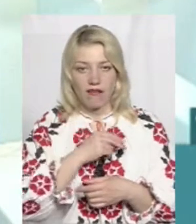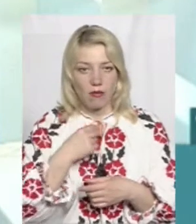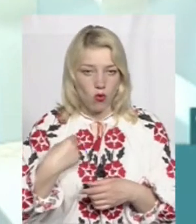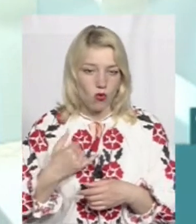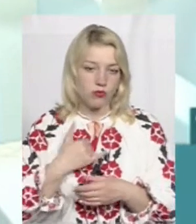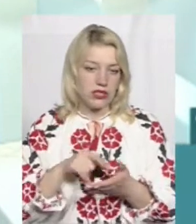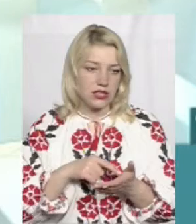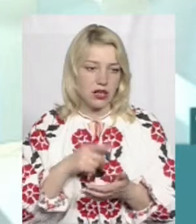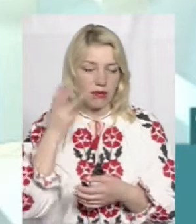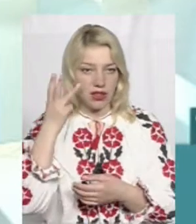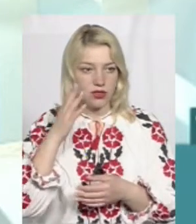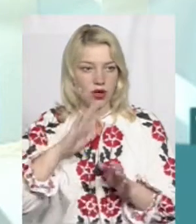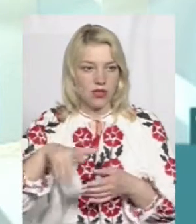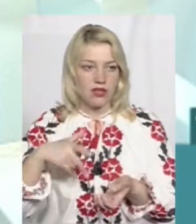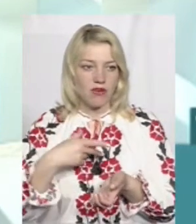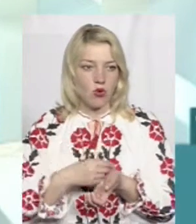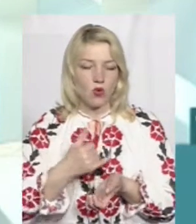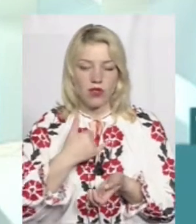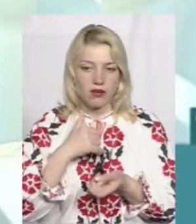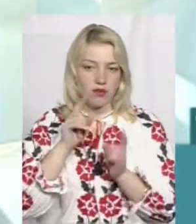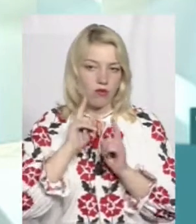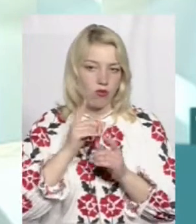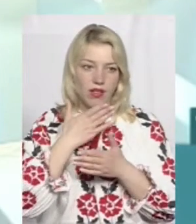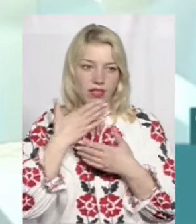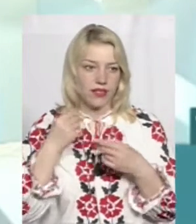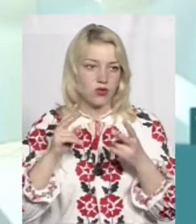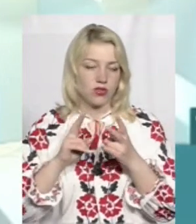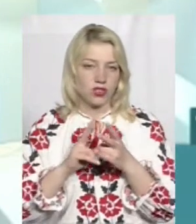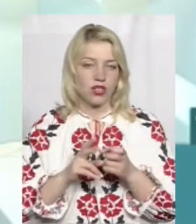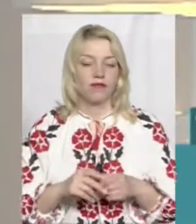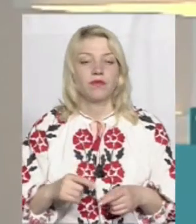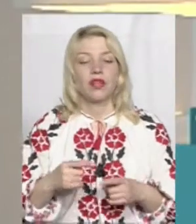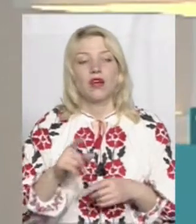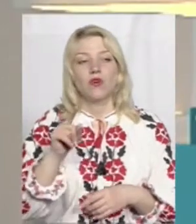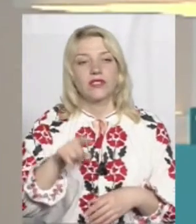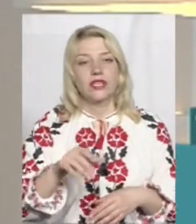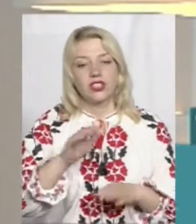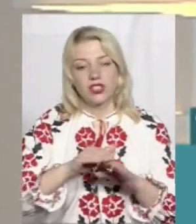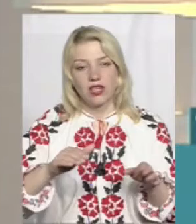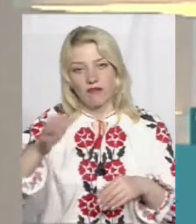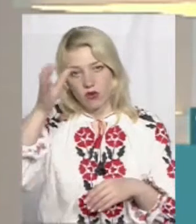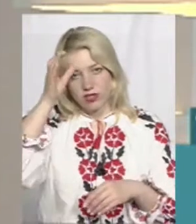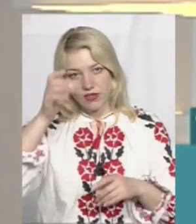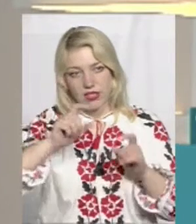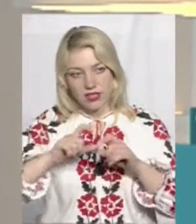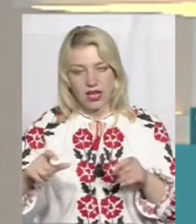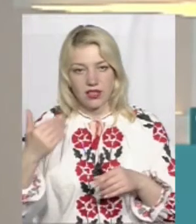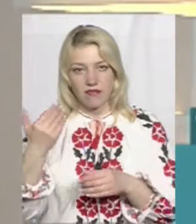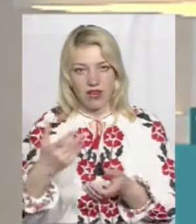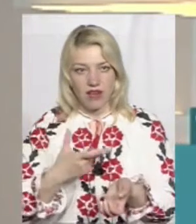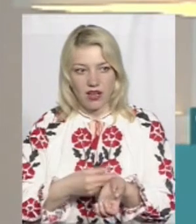в місті Хмельницькому після вакцинації ми такого поки що не зустрічали. Усе ж таки, дітей в освітніх закладах вакцинуєте,